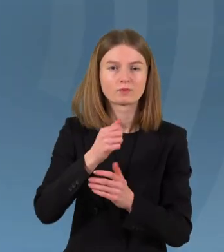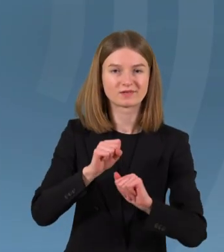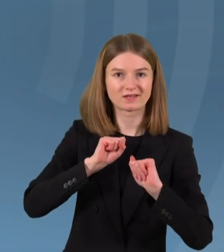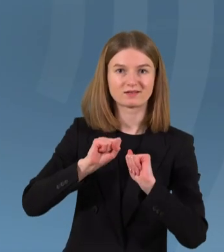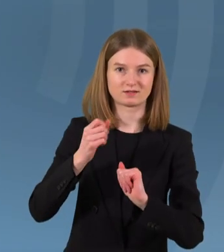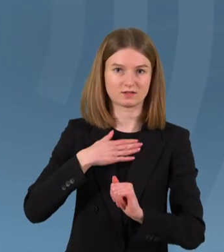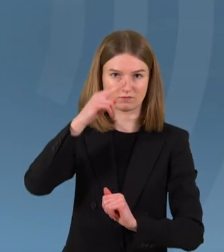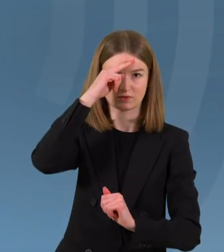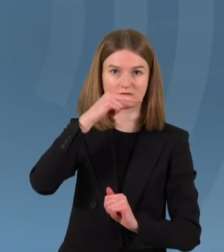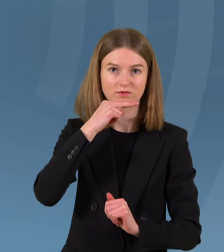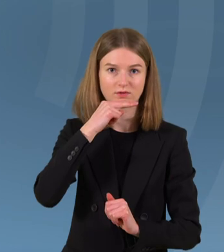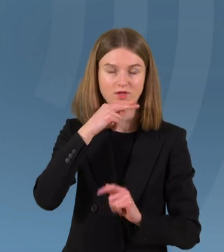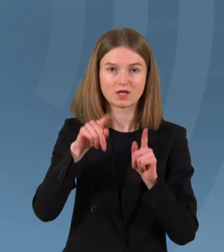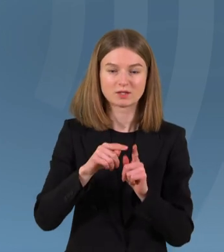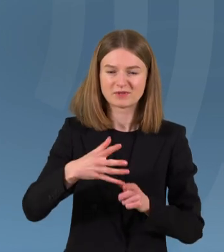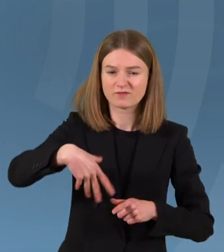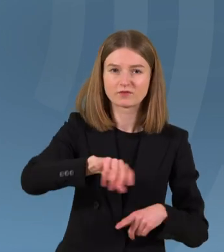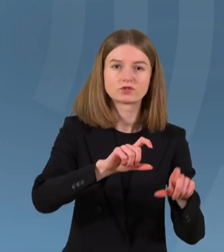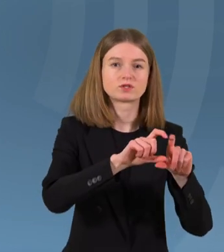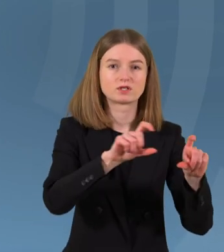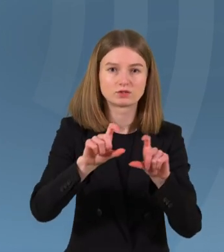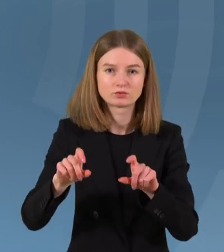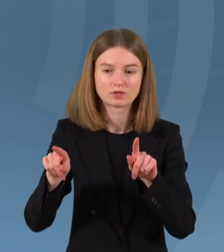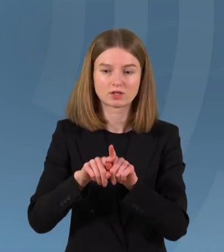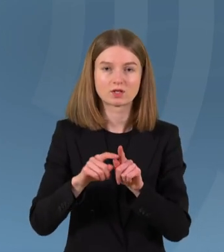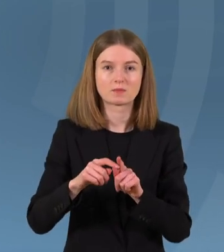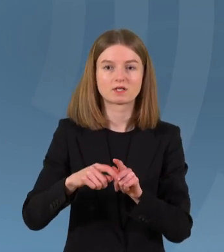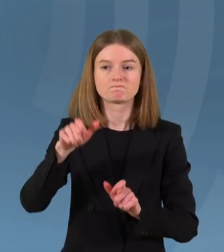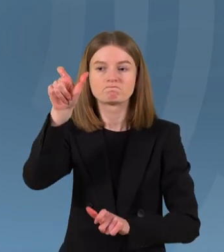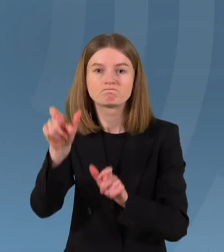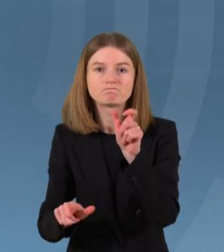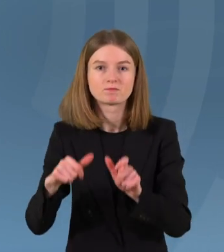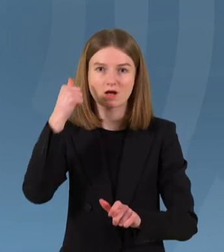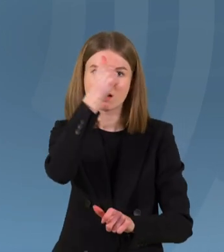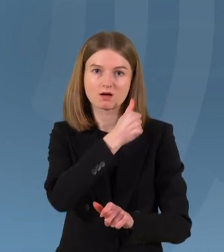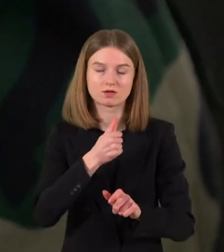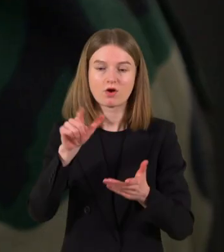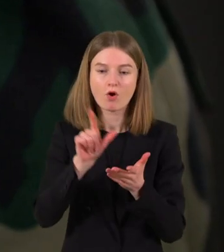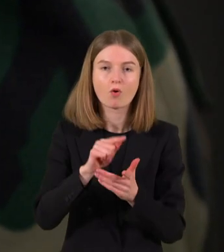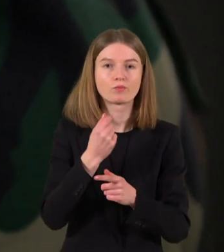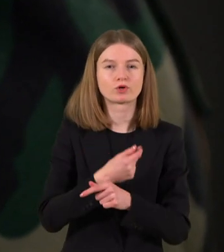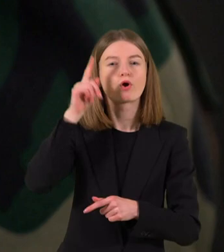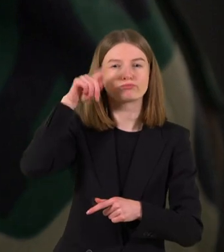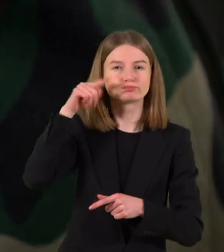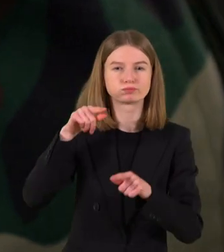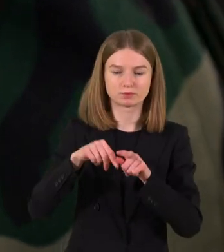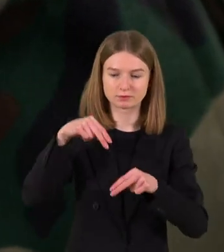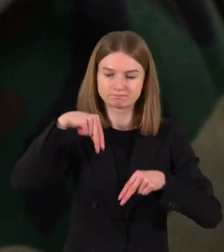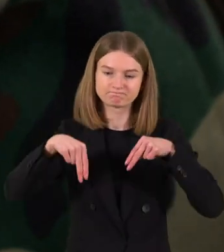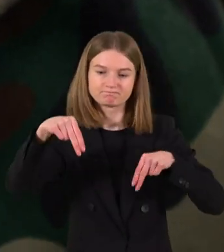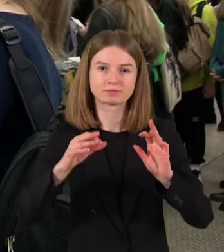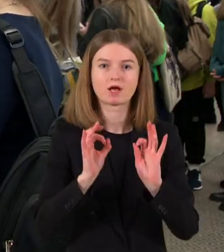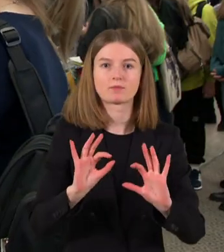tai yra ir visos valstybinės institucijos, ir kiekvienas žmogus turi žinoti savo vietą gynybos architektūroje.